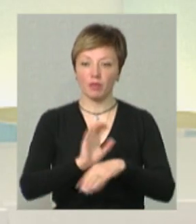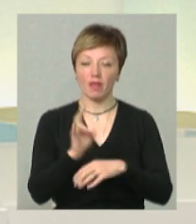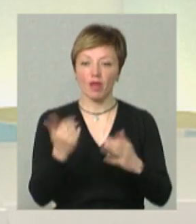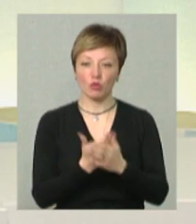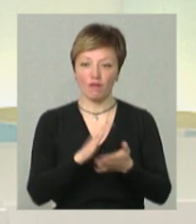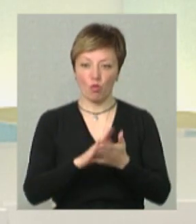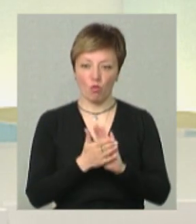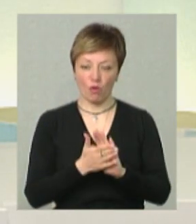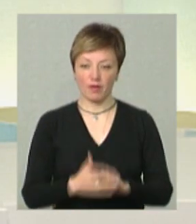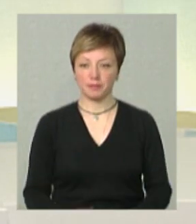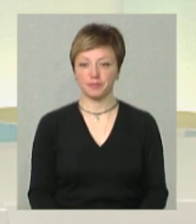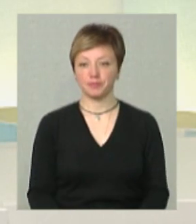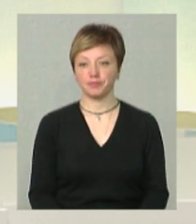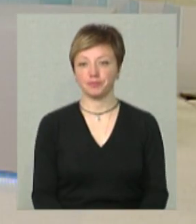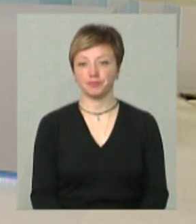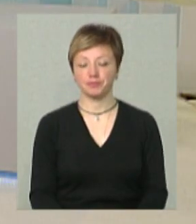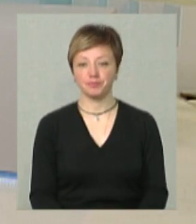нові умови ринку.